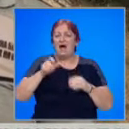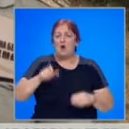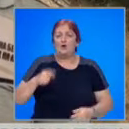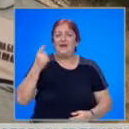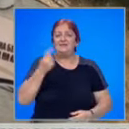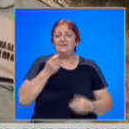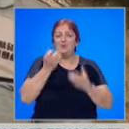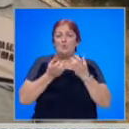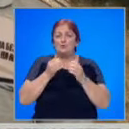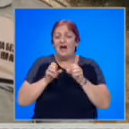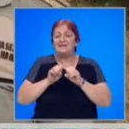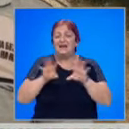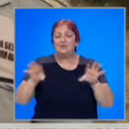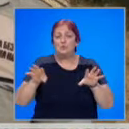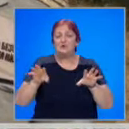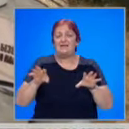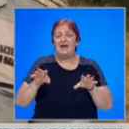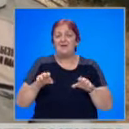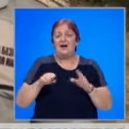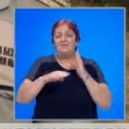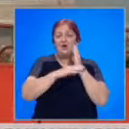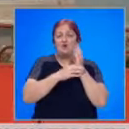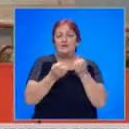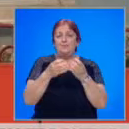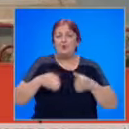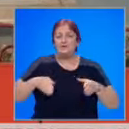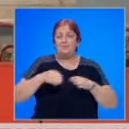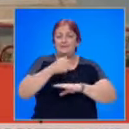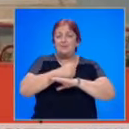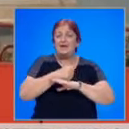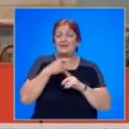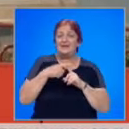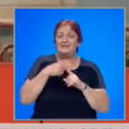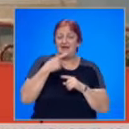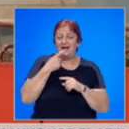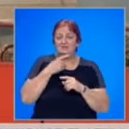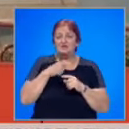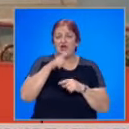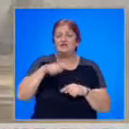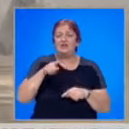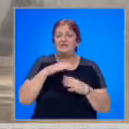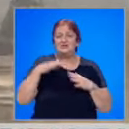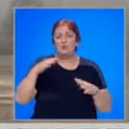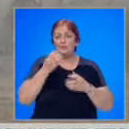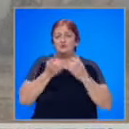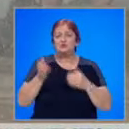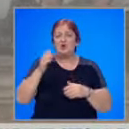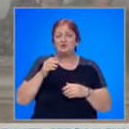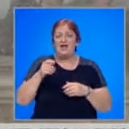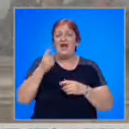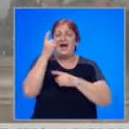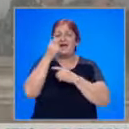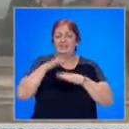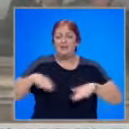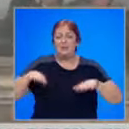Единствено пожара се разпространява в полски и Горски фонд. Кметът на Хисаре каза, че щитите са големи. Изгоряли с още ракетната